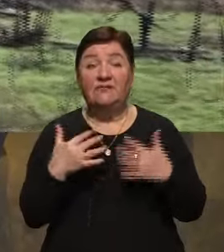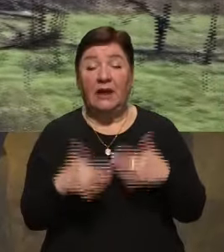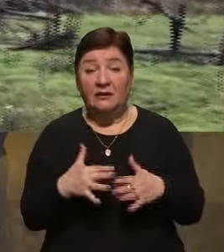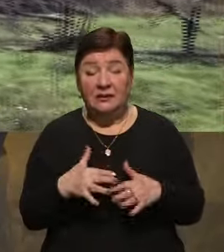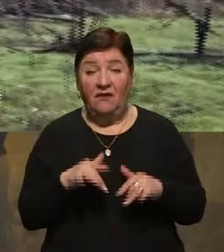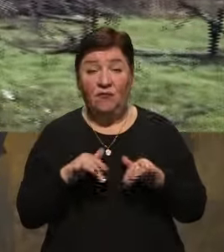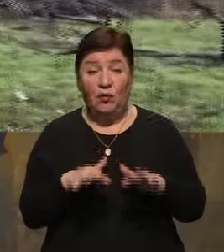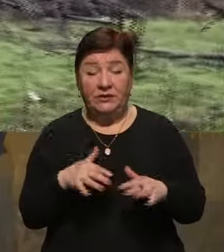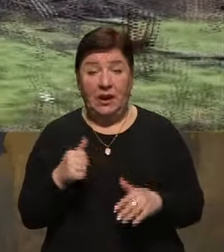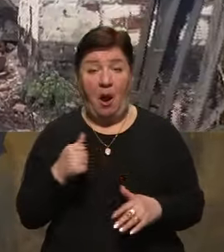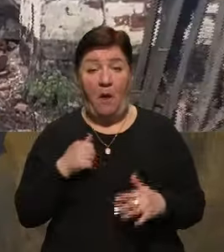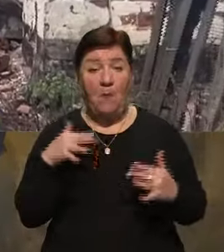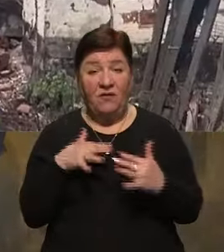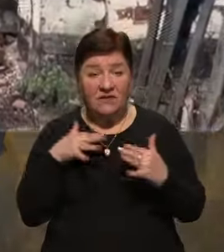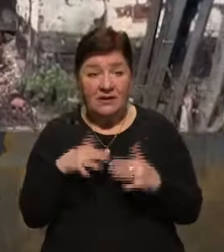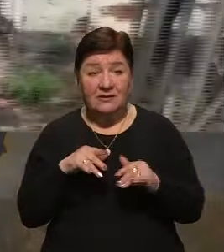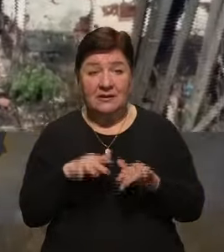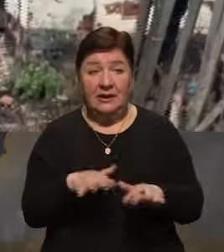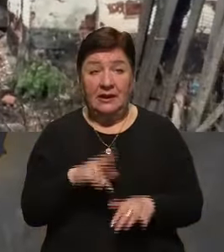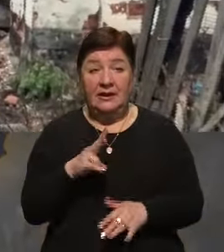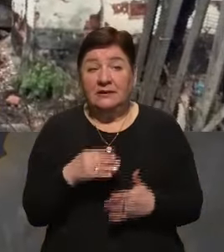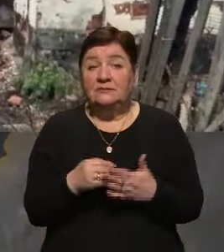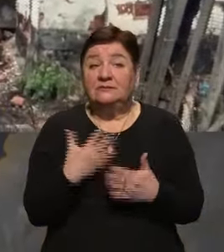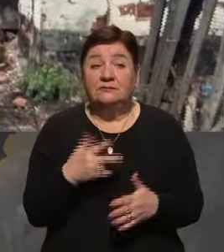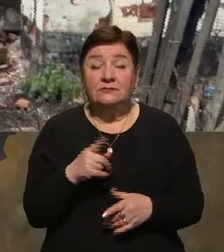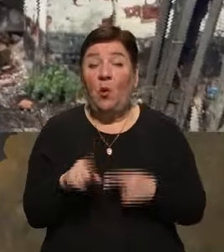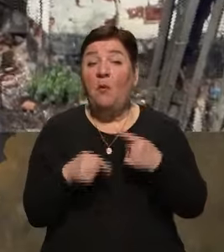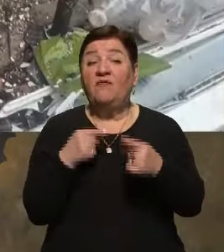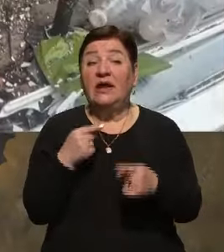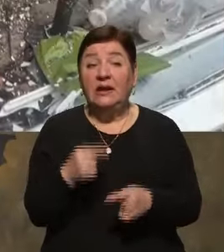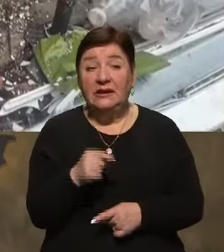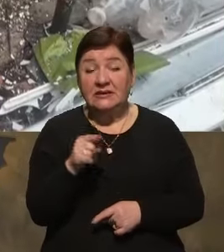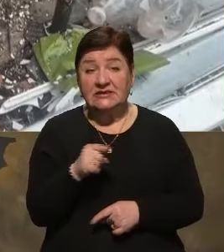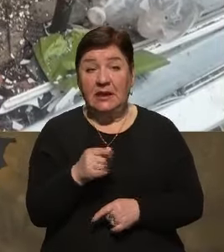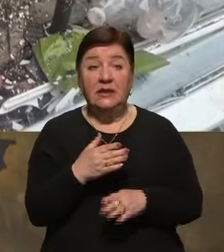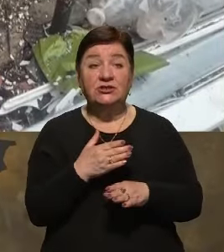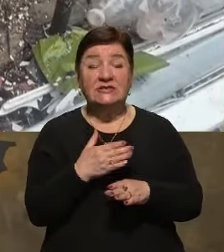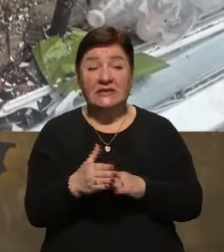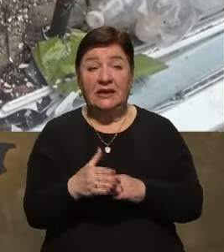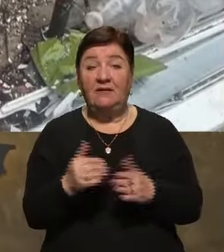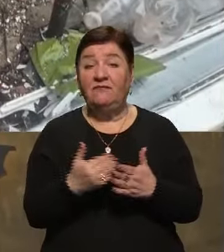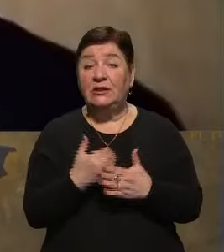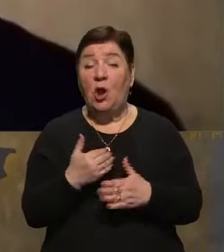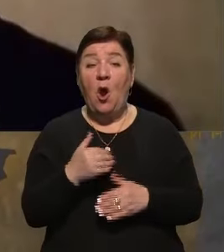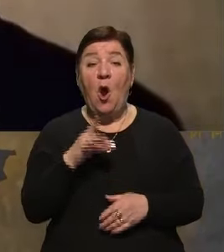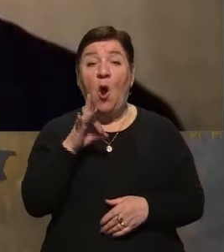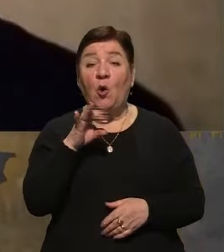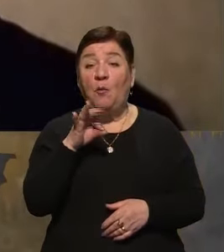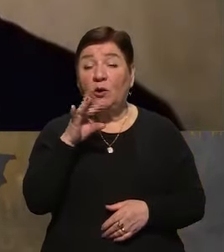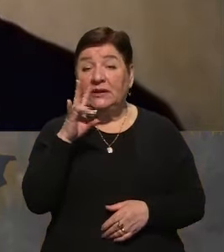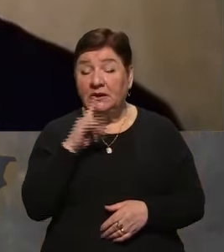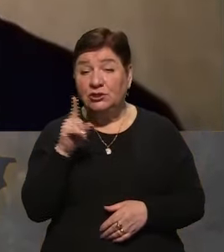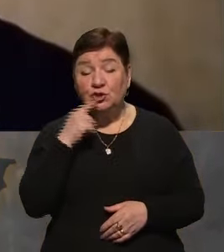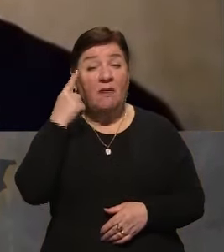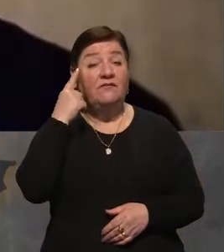бойових дій. Чи є якась стратегічна цінність для них у поверненні цієї частини під роботи ним? І що вам відомо про те,